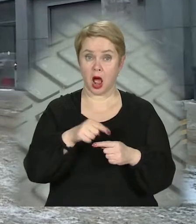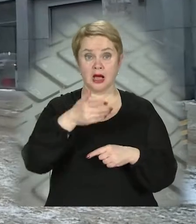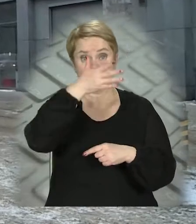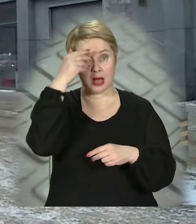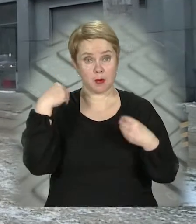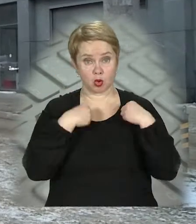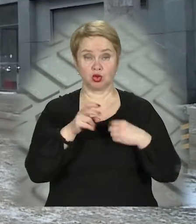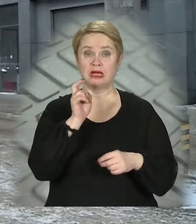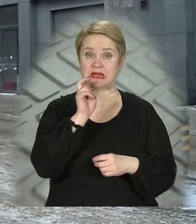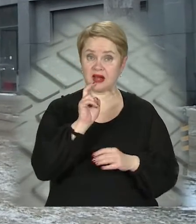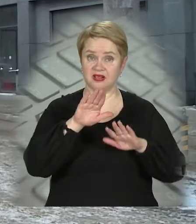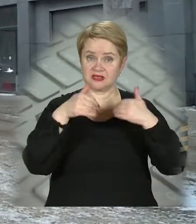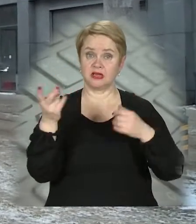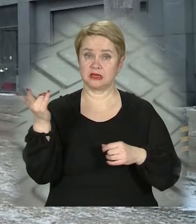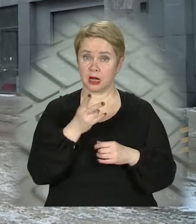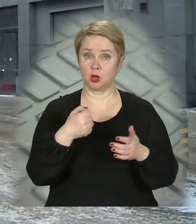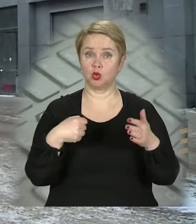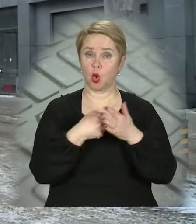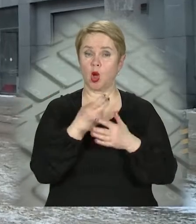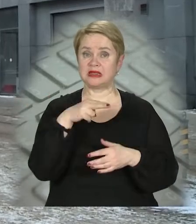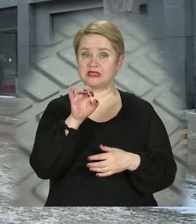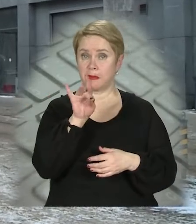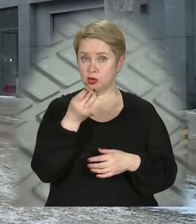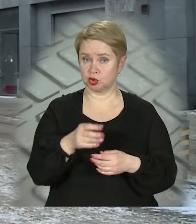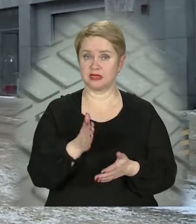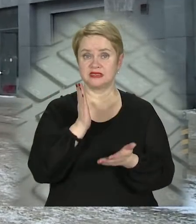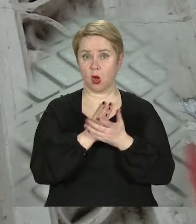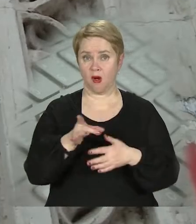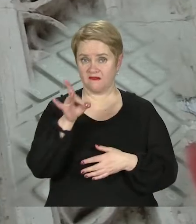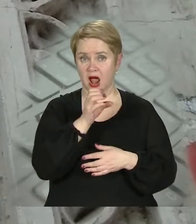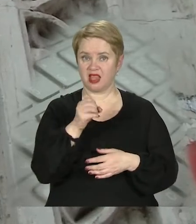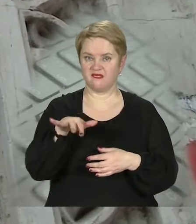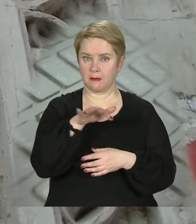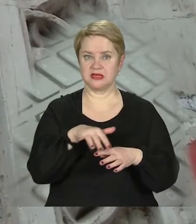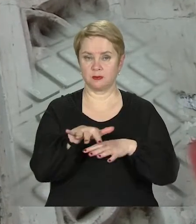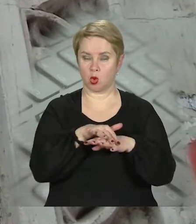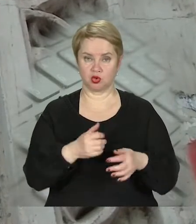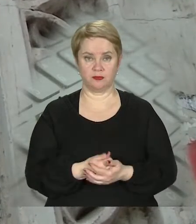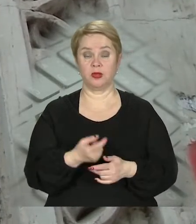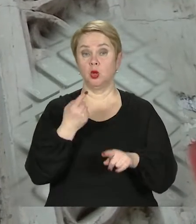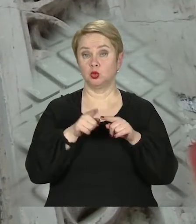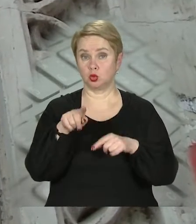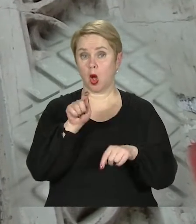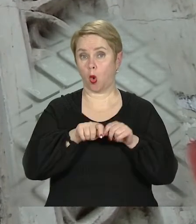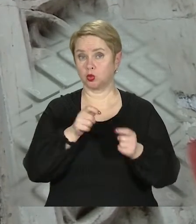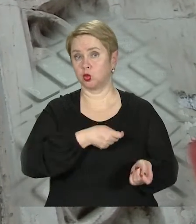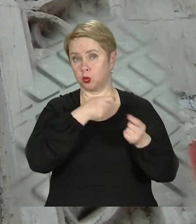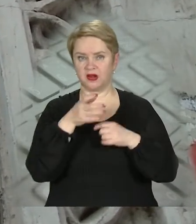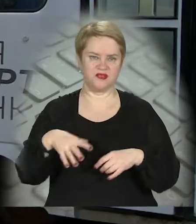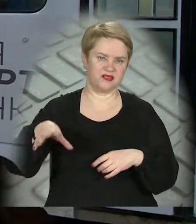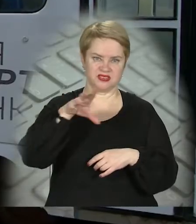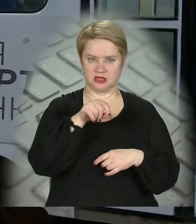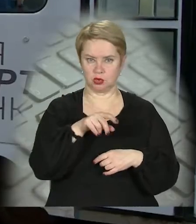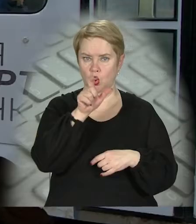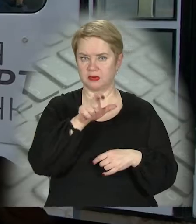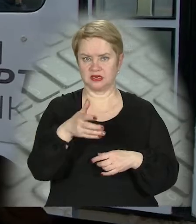забувши речі у трамваї, звертатись треба до диспетчерської, що знаходиться в районі Європейської площі. Туда кондуктори приносять усе,